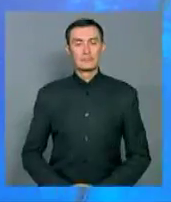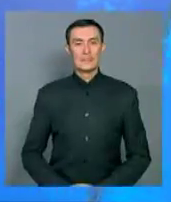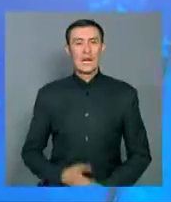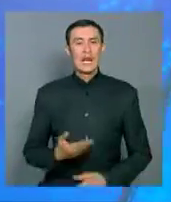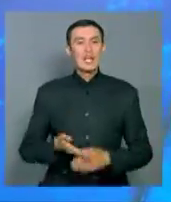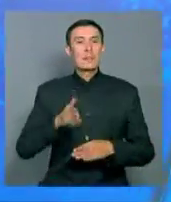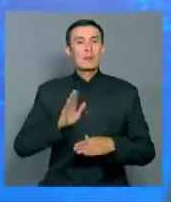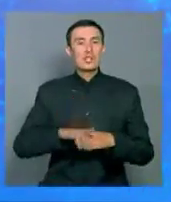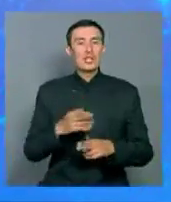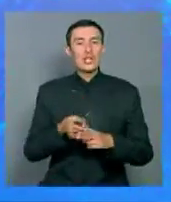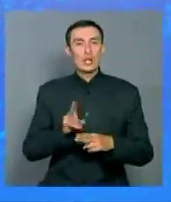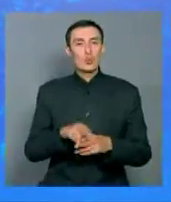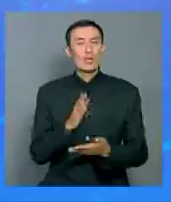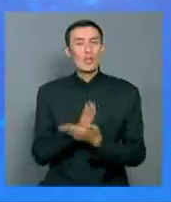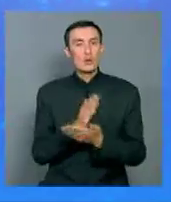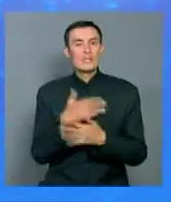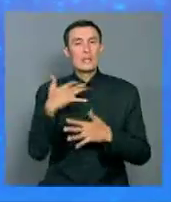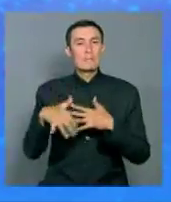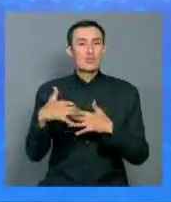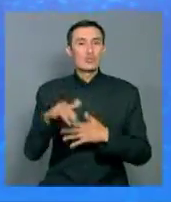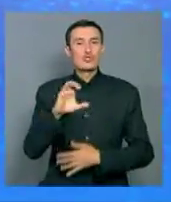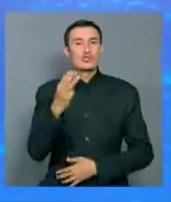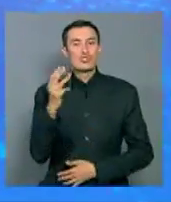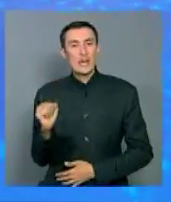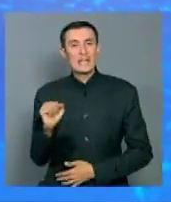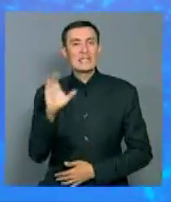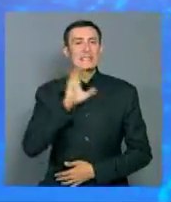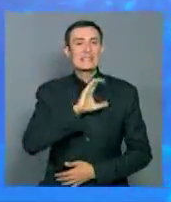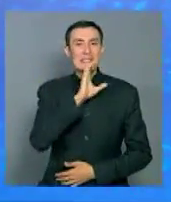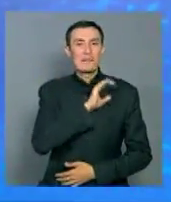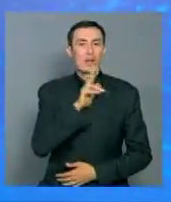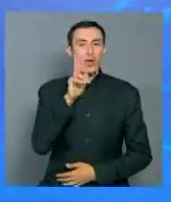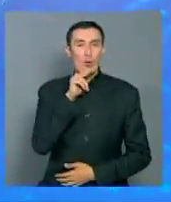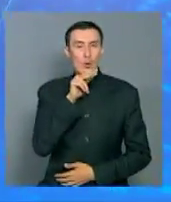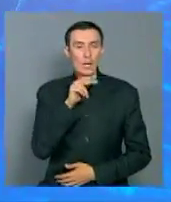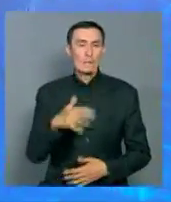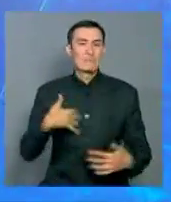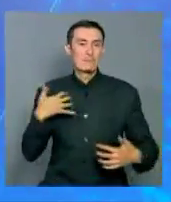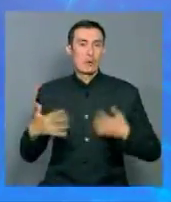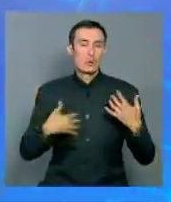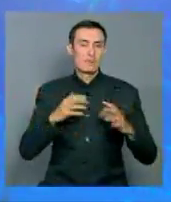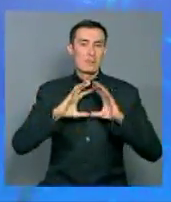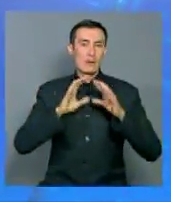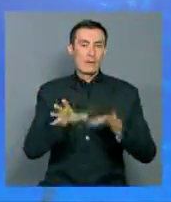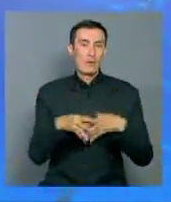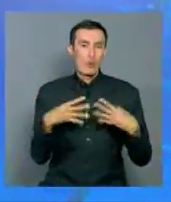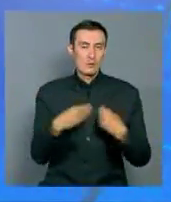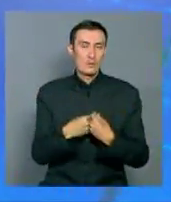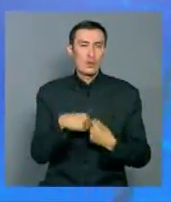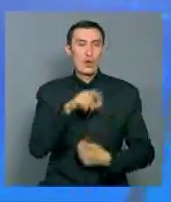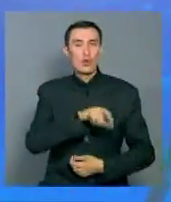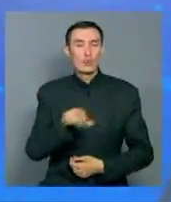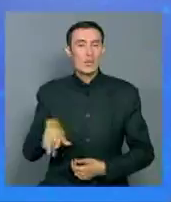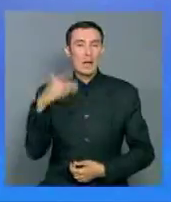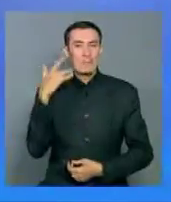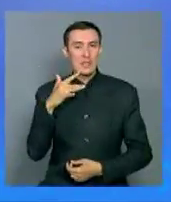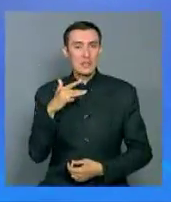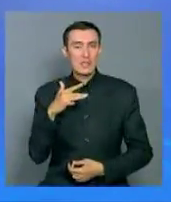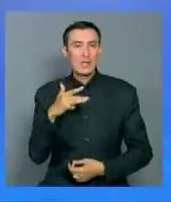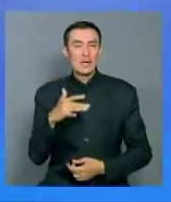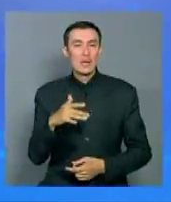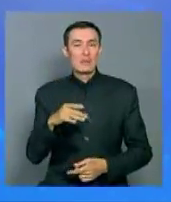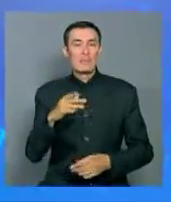Возросшее напряжение, которое наблюдается между США и Северной Кореей, вызвало беспокойство мировой общественности. Однако сами жители Америки выразили